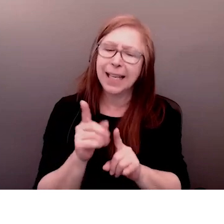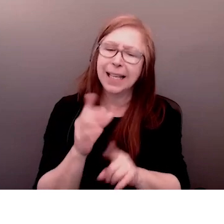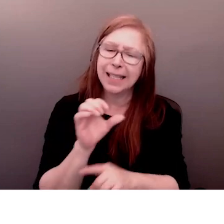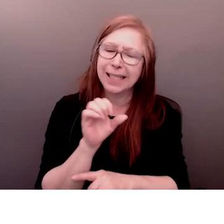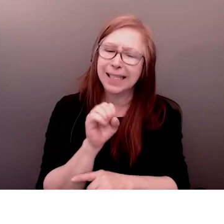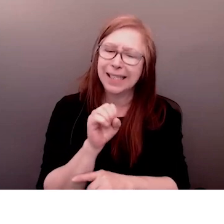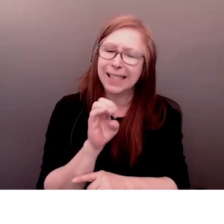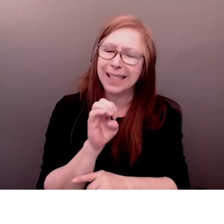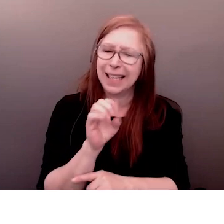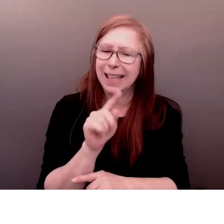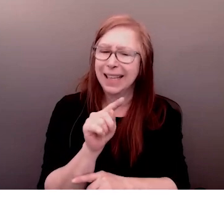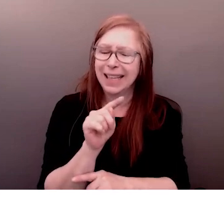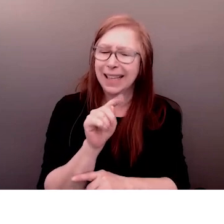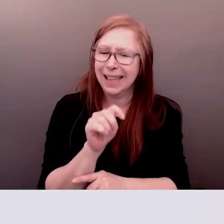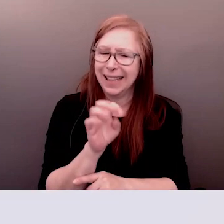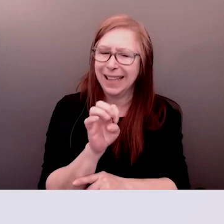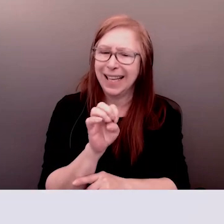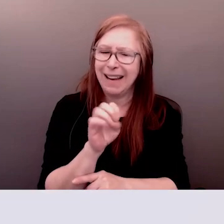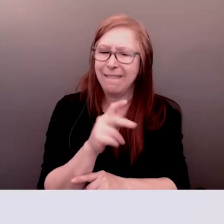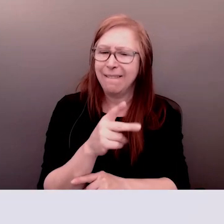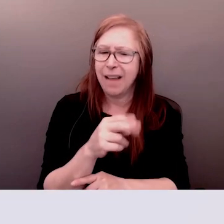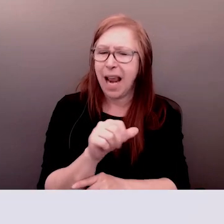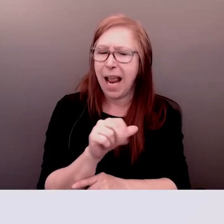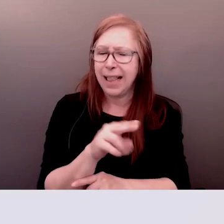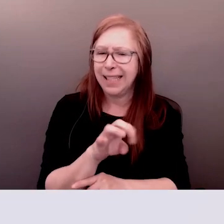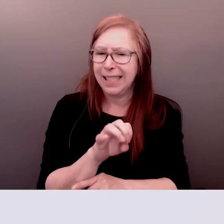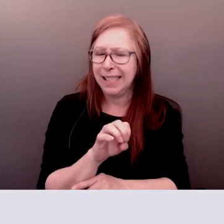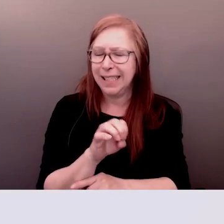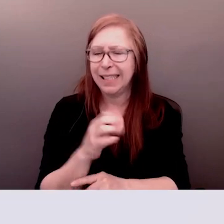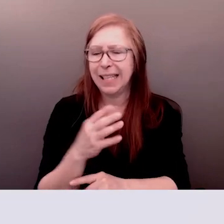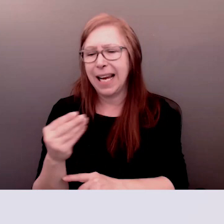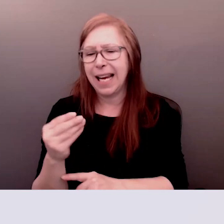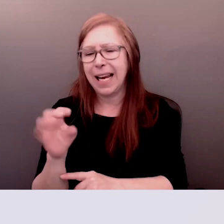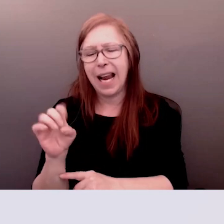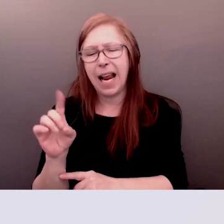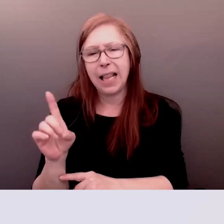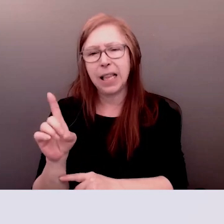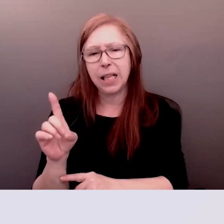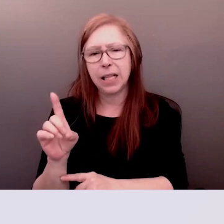et ceci étant dit nous allons passer la parole à Carol pour des derniers mots